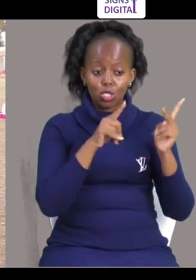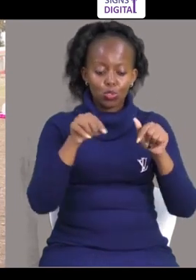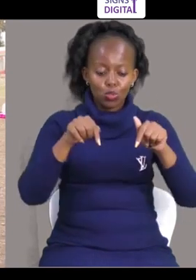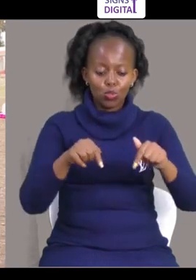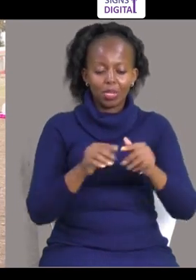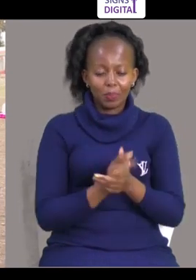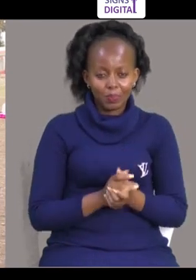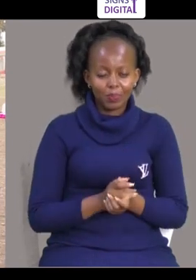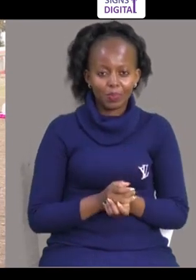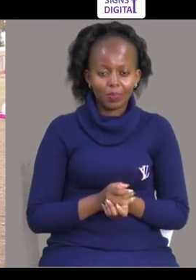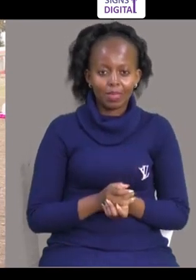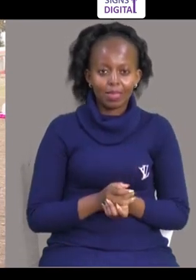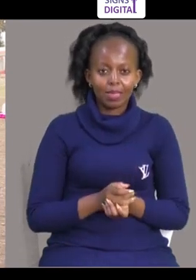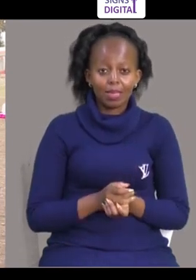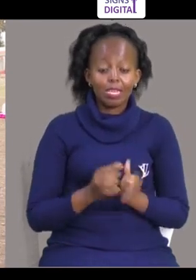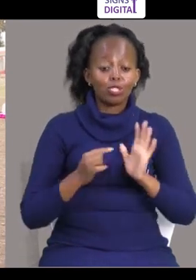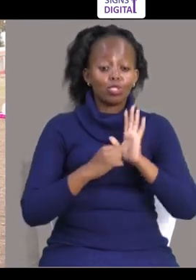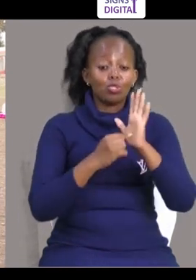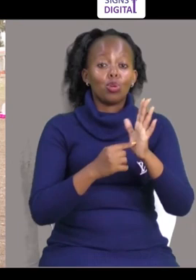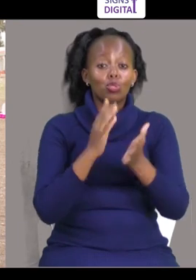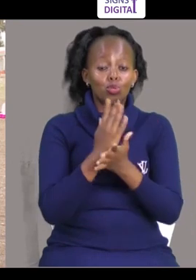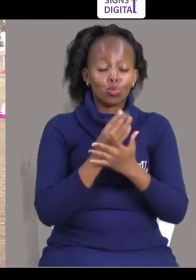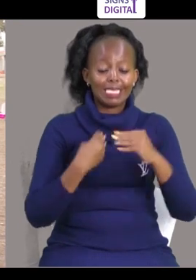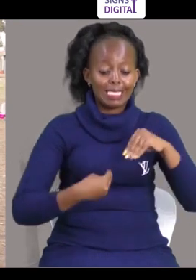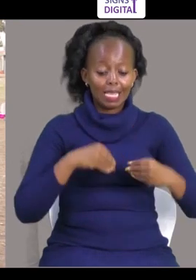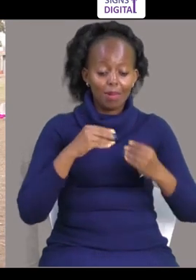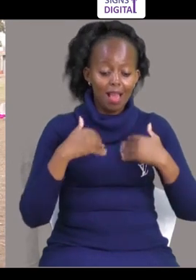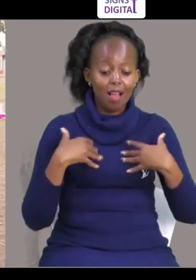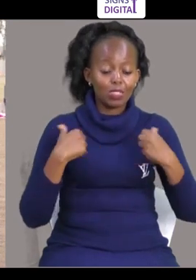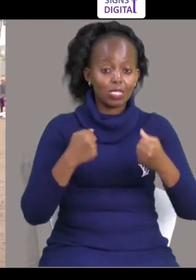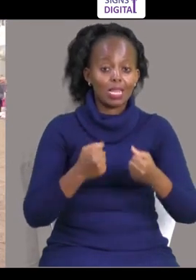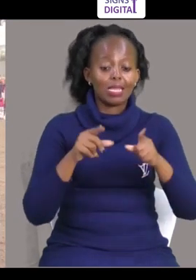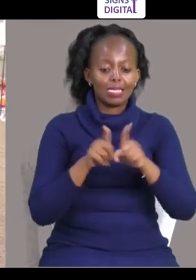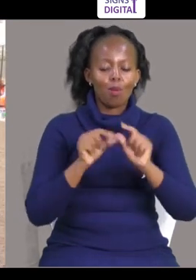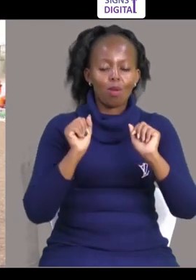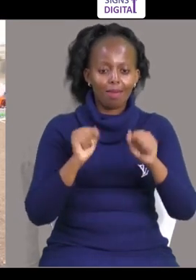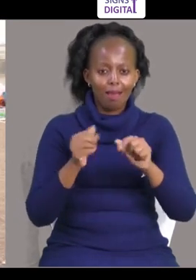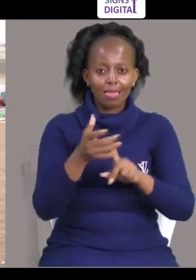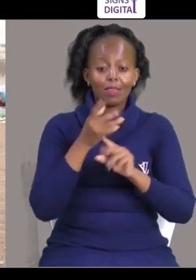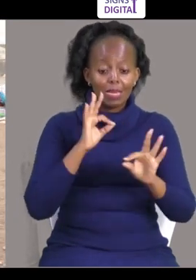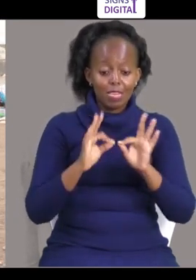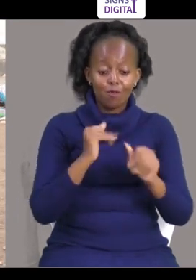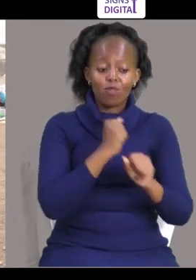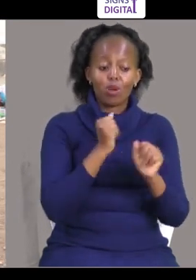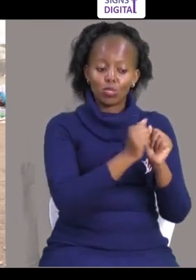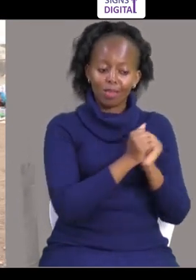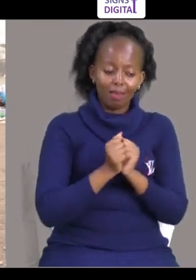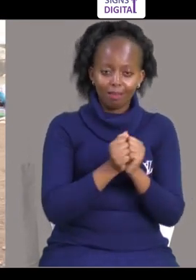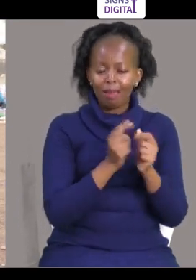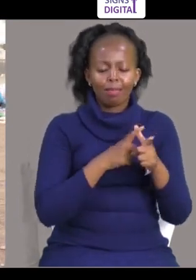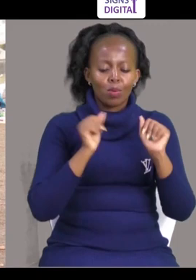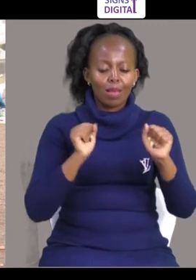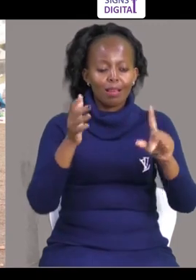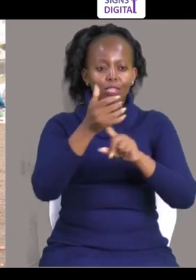tunosulahi Kwa hana leo Mejitukenda kwa wingi Yuhi manyesha kuwa Walimambu wakona mwuku Kaskuna